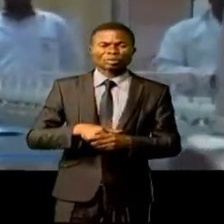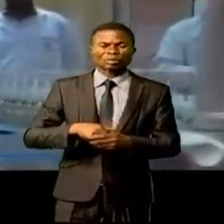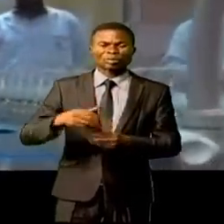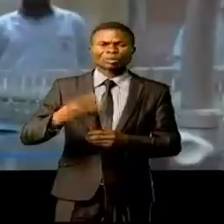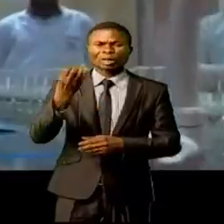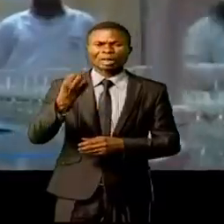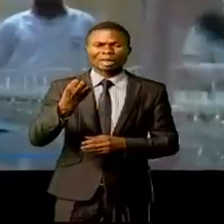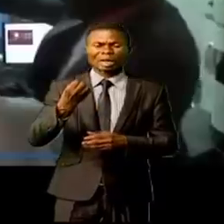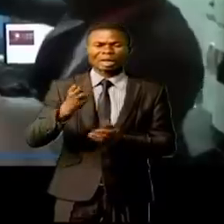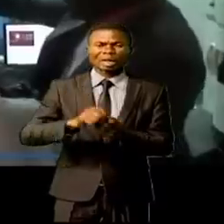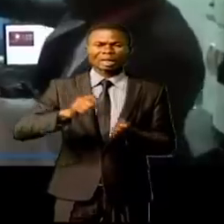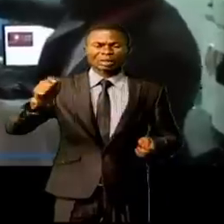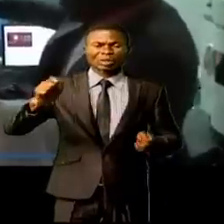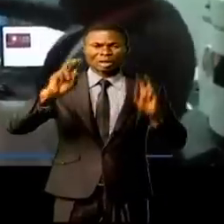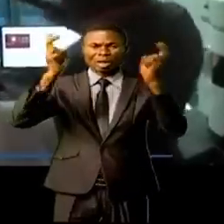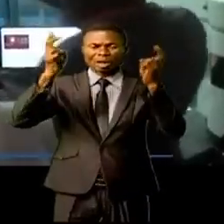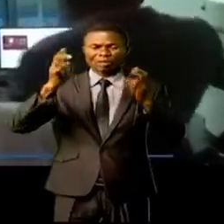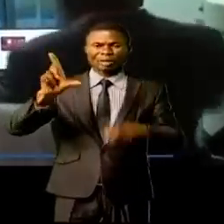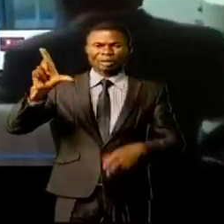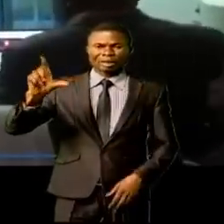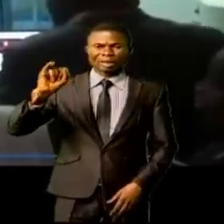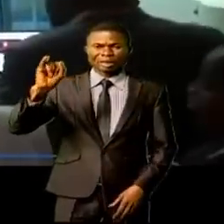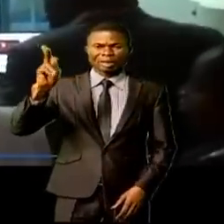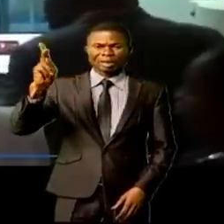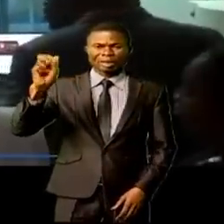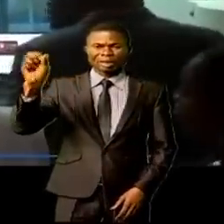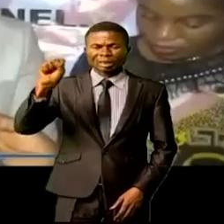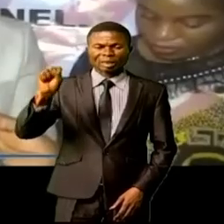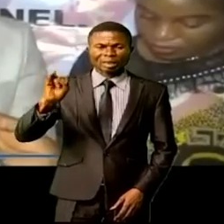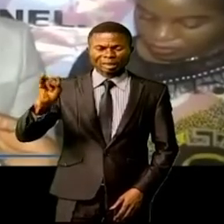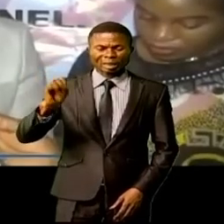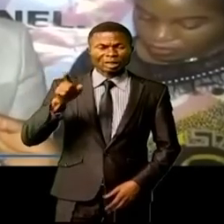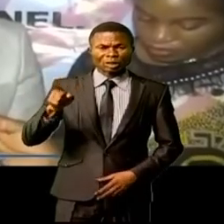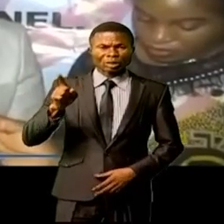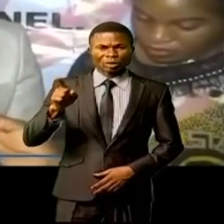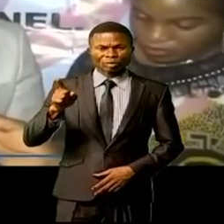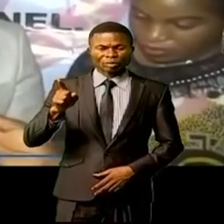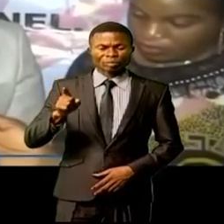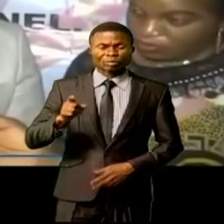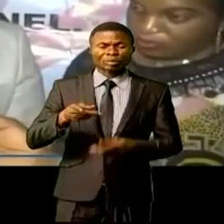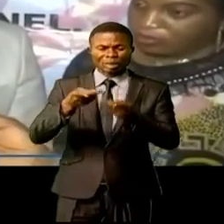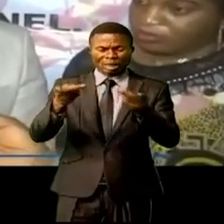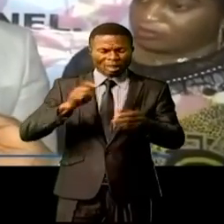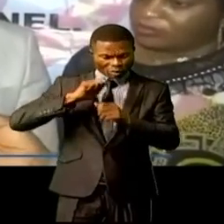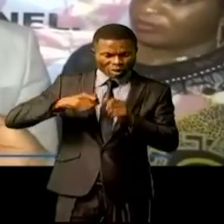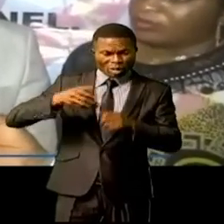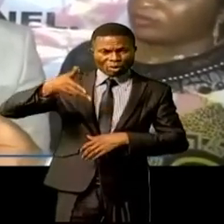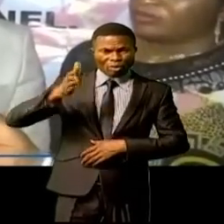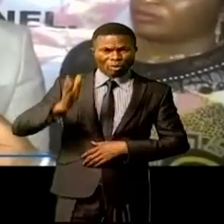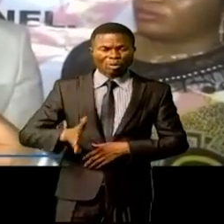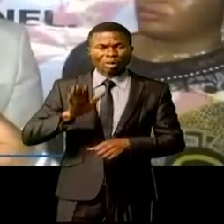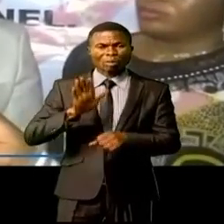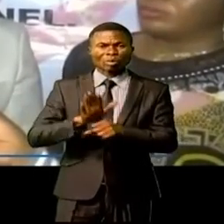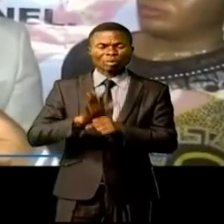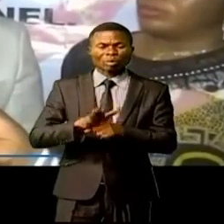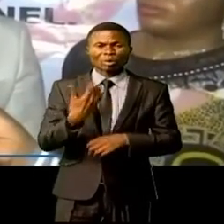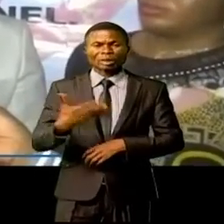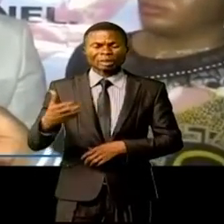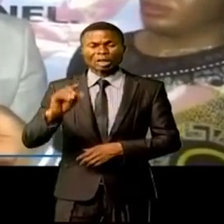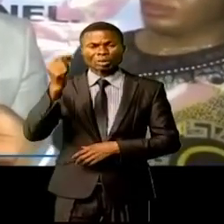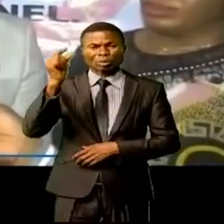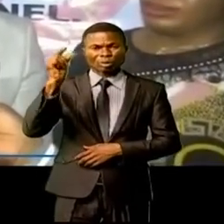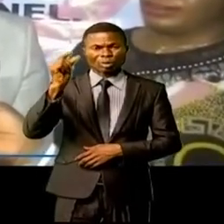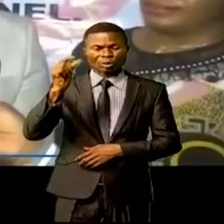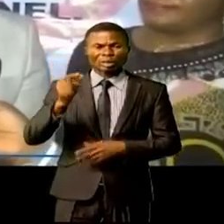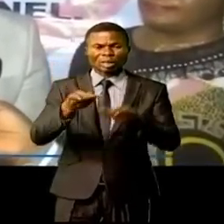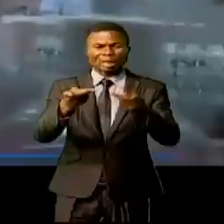40 km de la vie de l'Ikasi. Pour Gabi Lubiba Mampouya, ces labos spécialisés plus en produits miniers à un